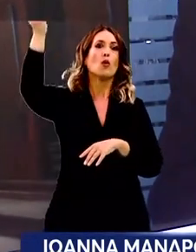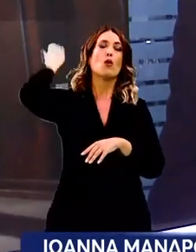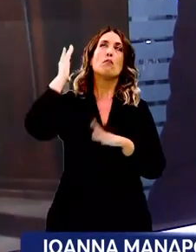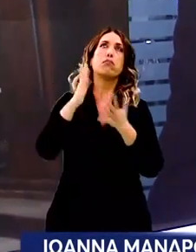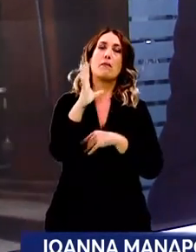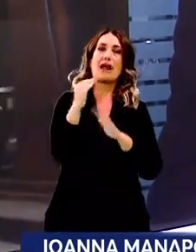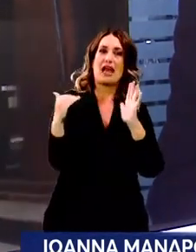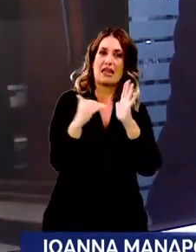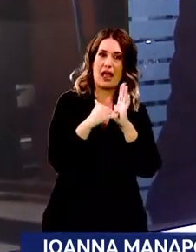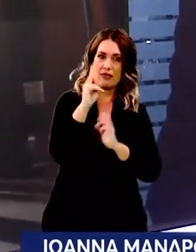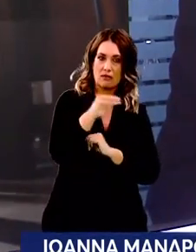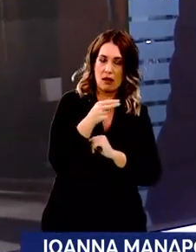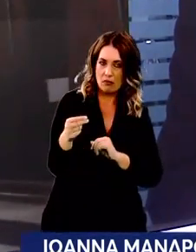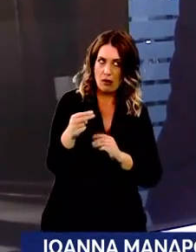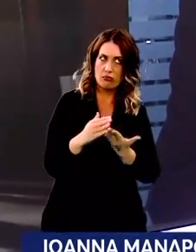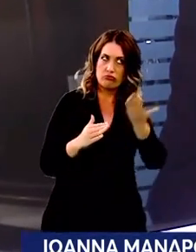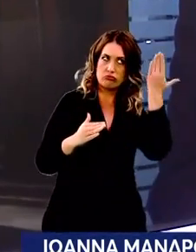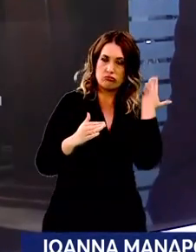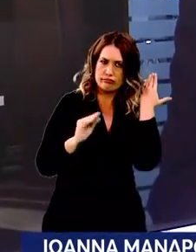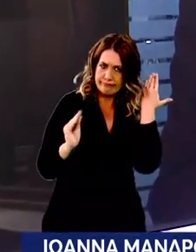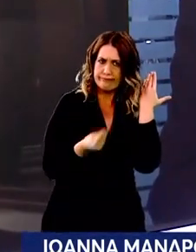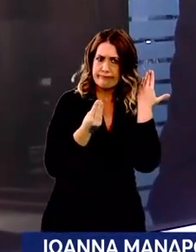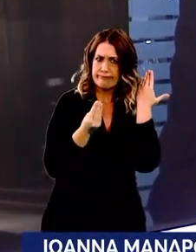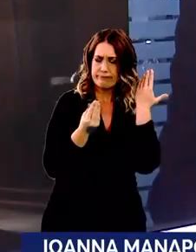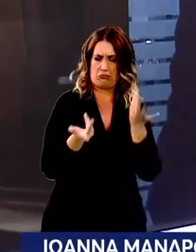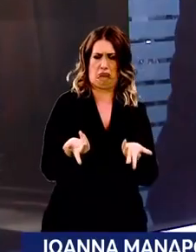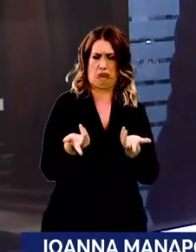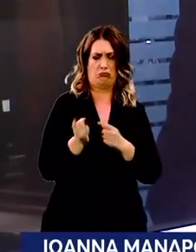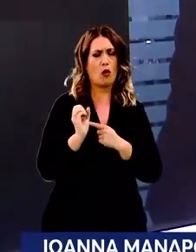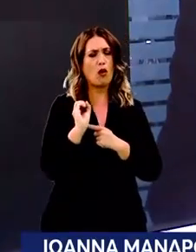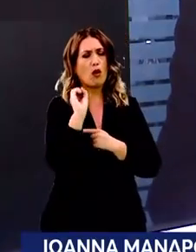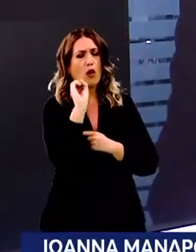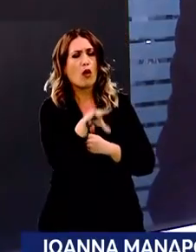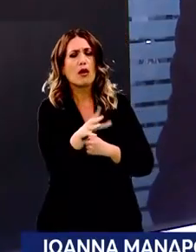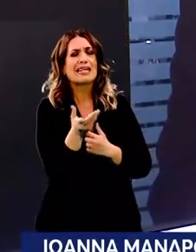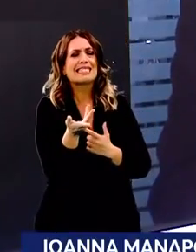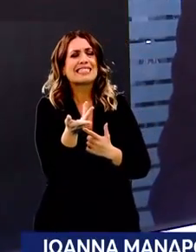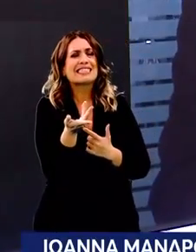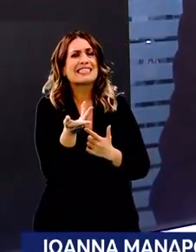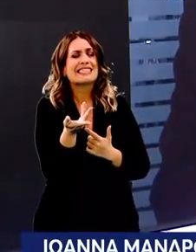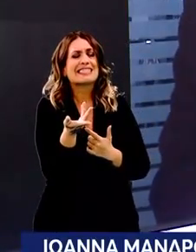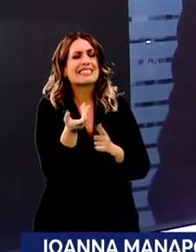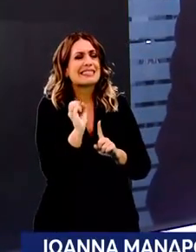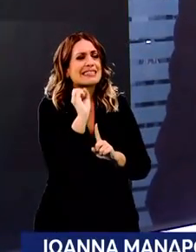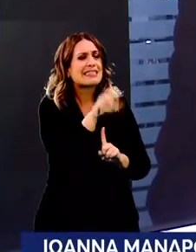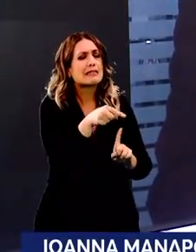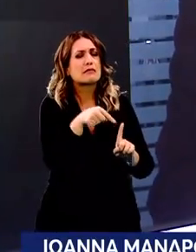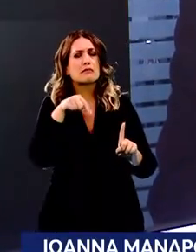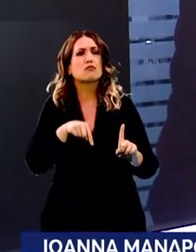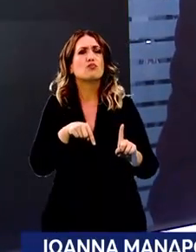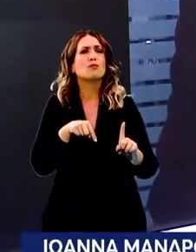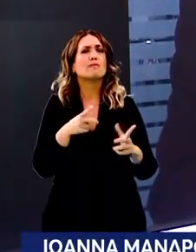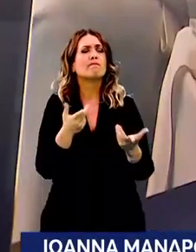.000, έχει ένα βάθος χρόνου ποσά τα οποία κατευθύνονταν από λογαριασμούς